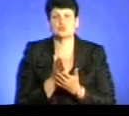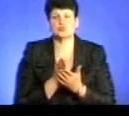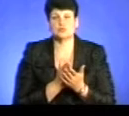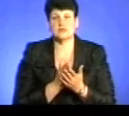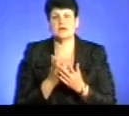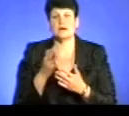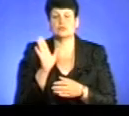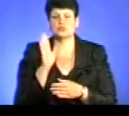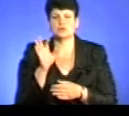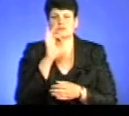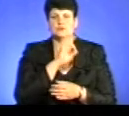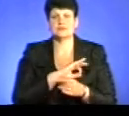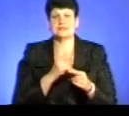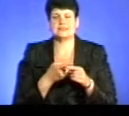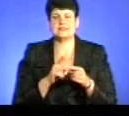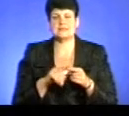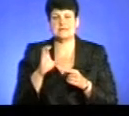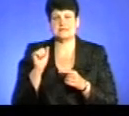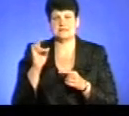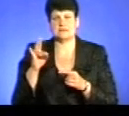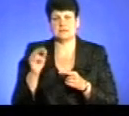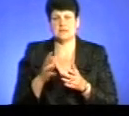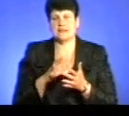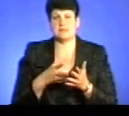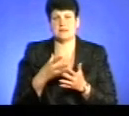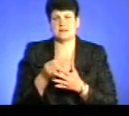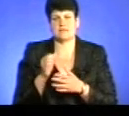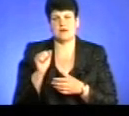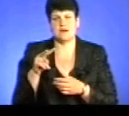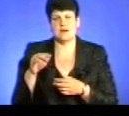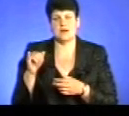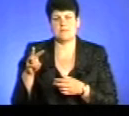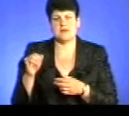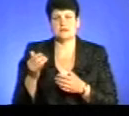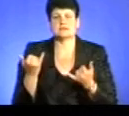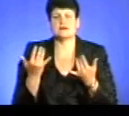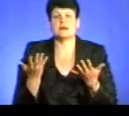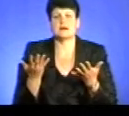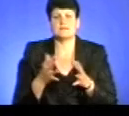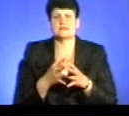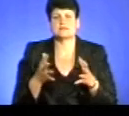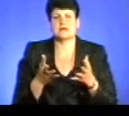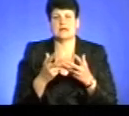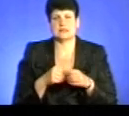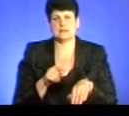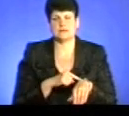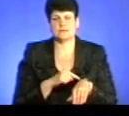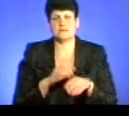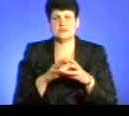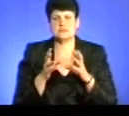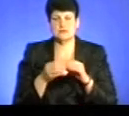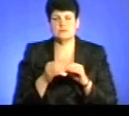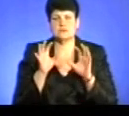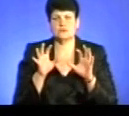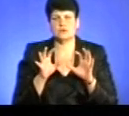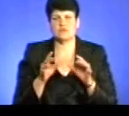застосовувати ці санкції до наплатників-аліментів. Зараз яка максимальна кількість годин, які може... Ну, загалом законодавство